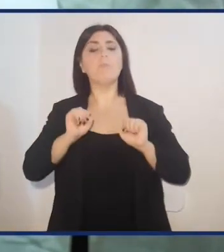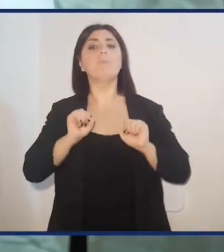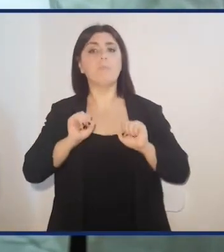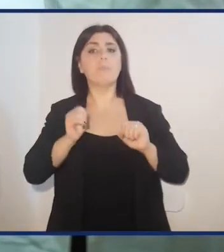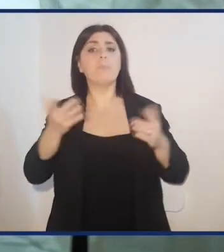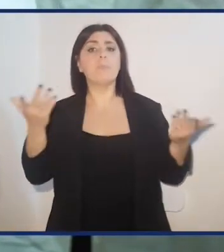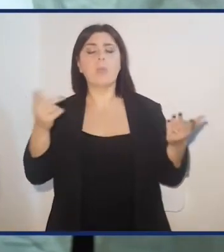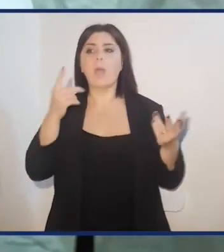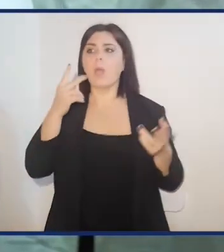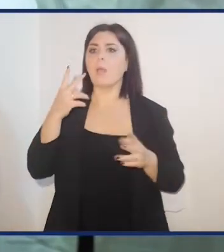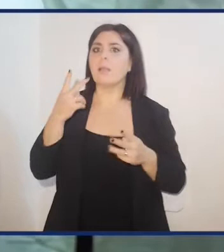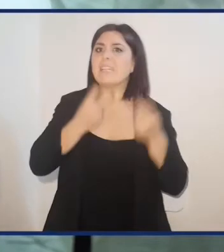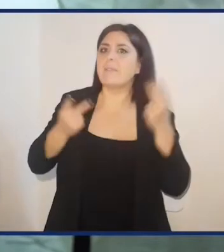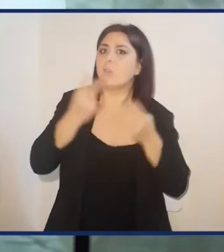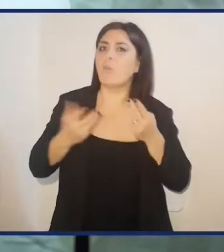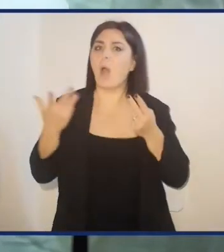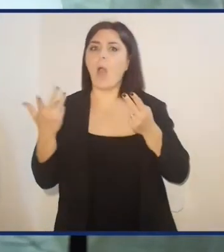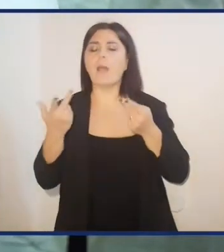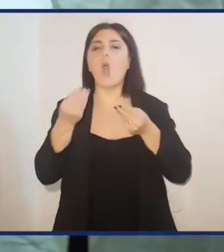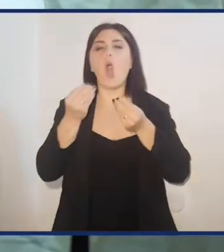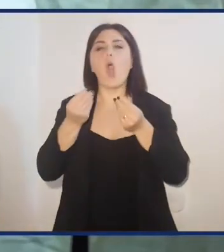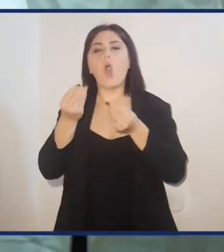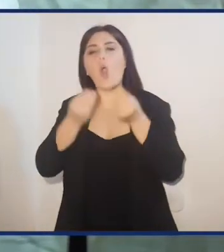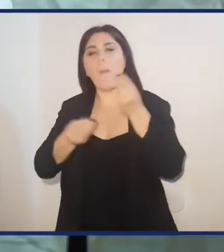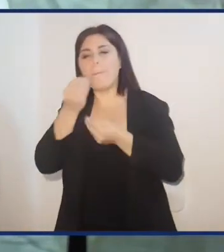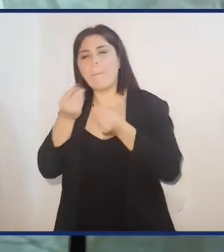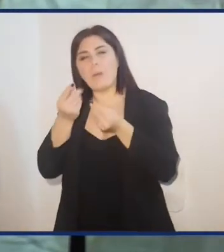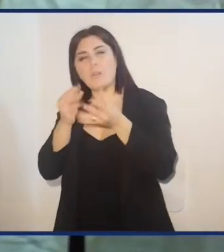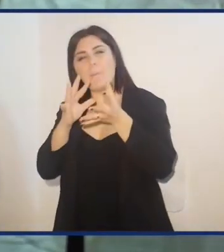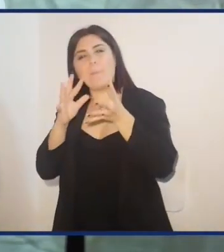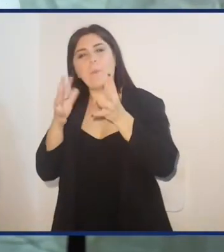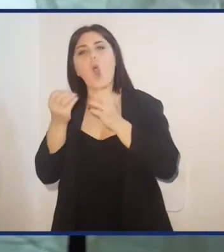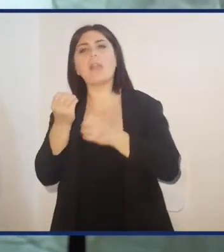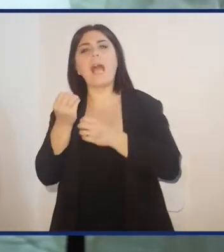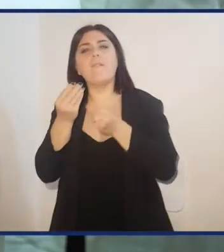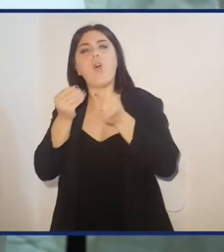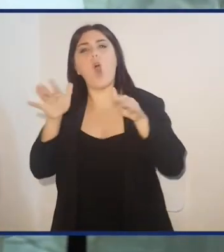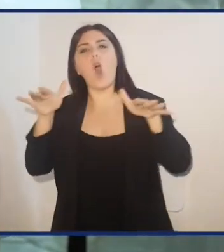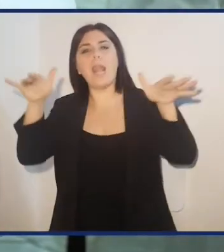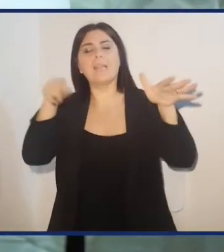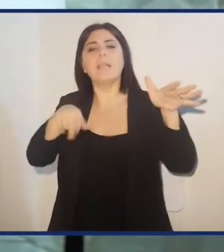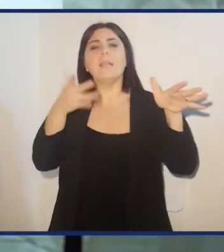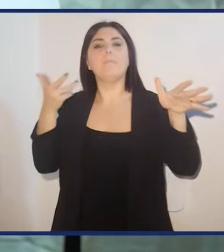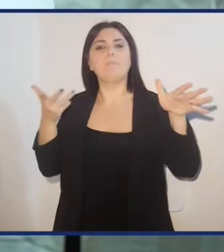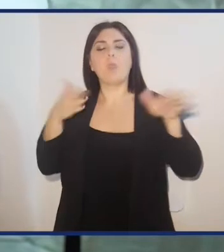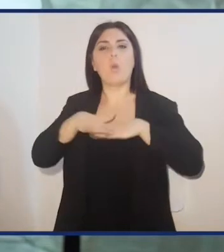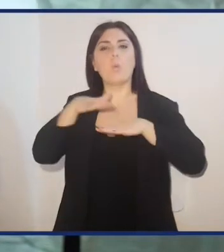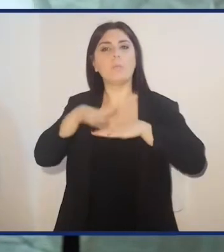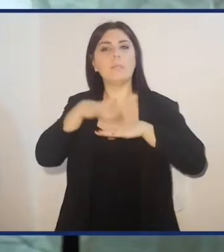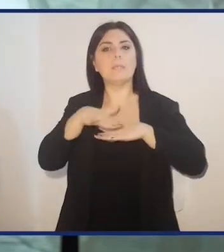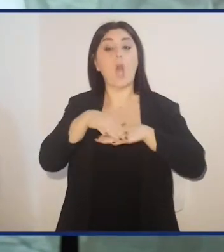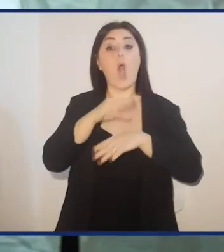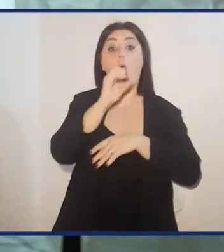che ci permette di individuare dei composti organici volatili. In particolar modo abbiamo